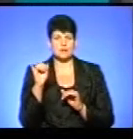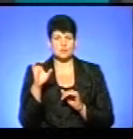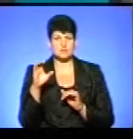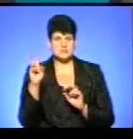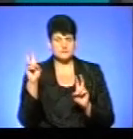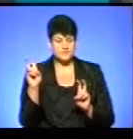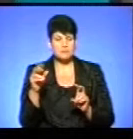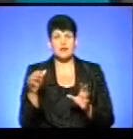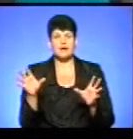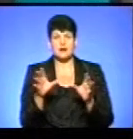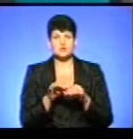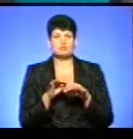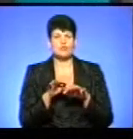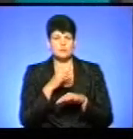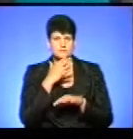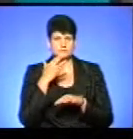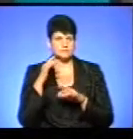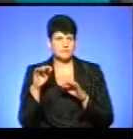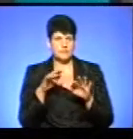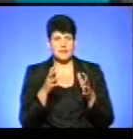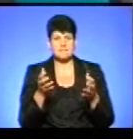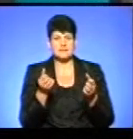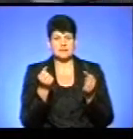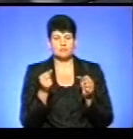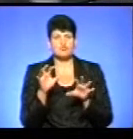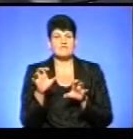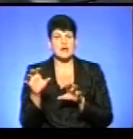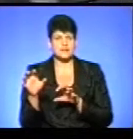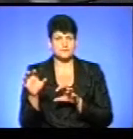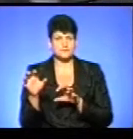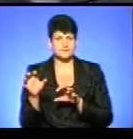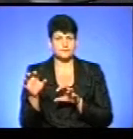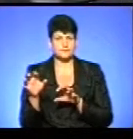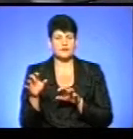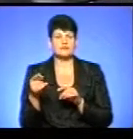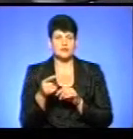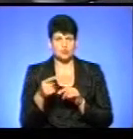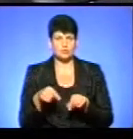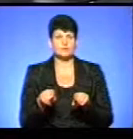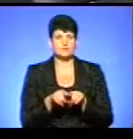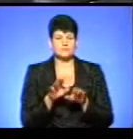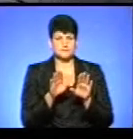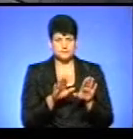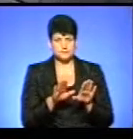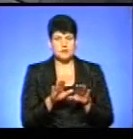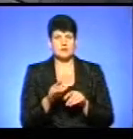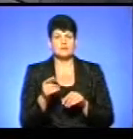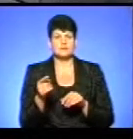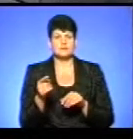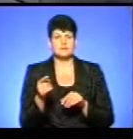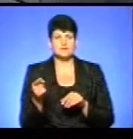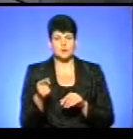разом проводили вже не одну акцію на підтримку тварин. Зокрема, в Тернополі вперше